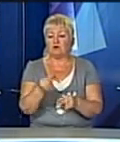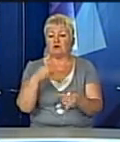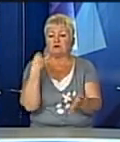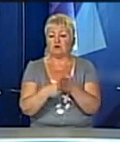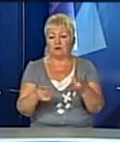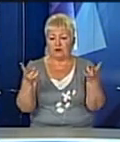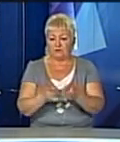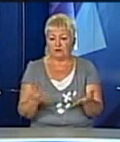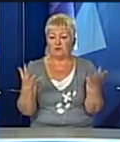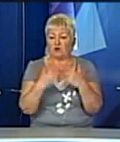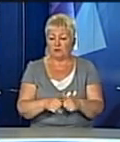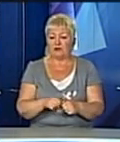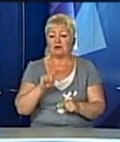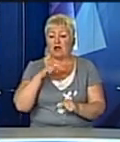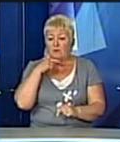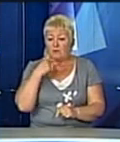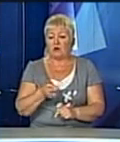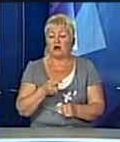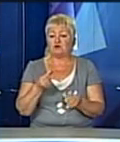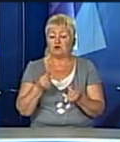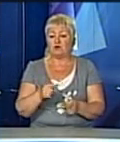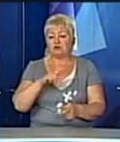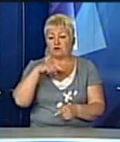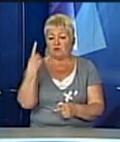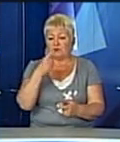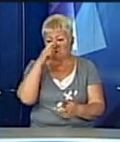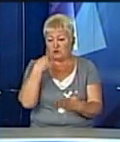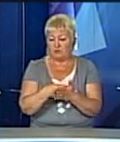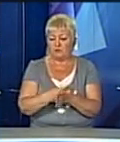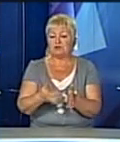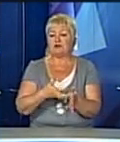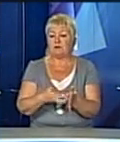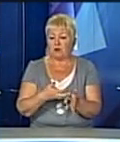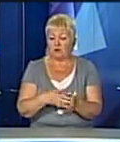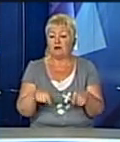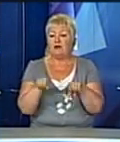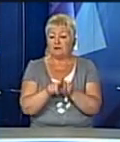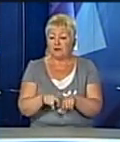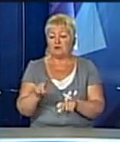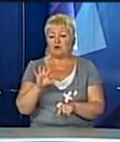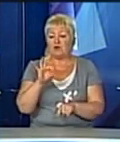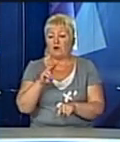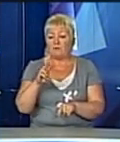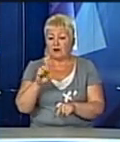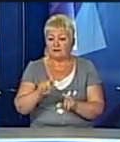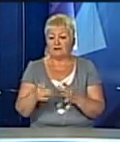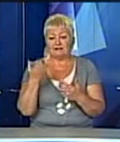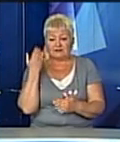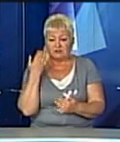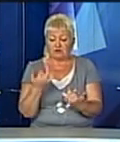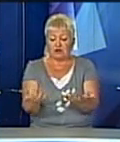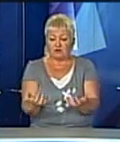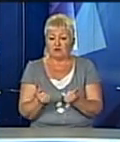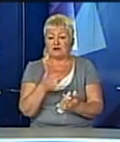потрібного обладнання. Бо ж кажуть, коштів в обласному бюджеті бракує. Таким чином в Охмадиті нещодавно отримали